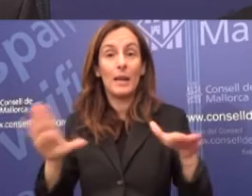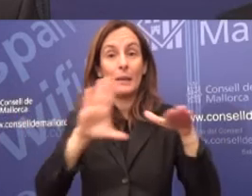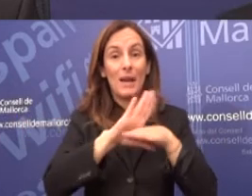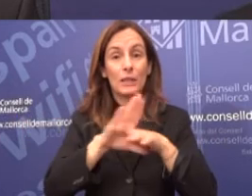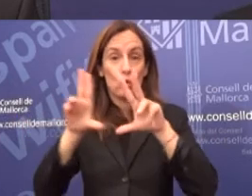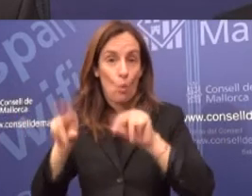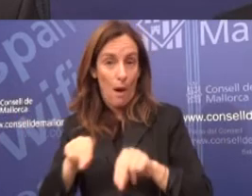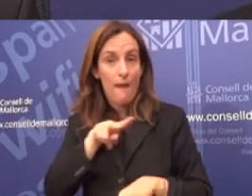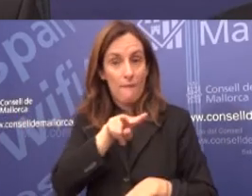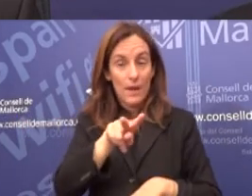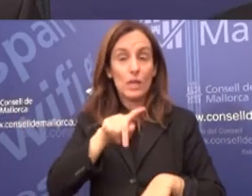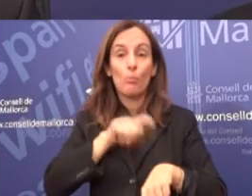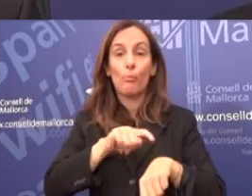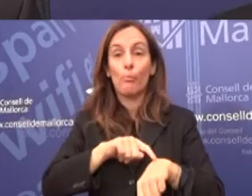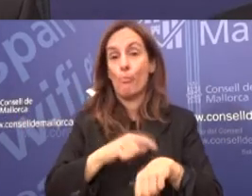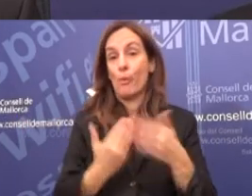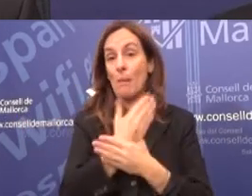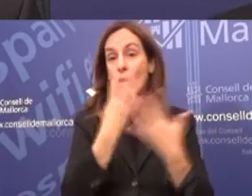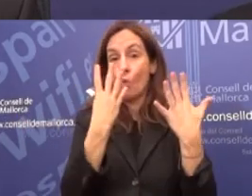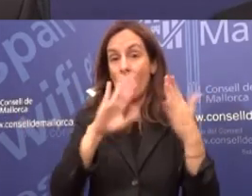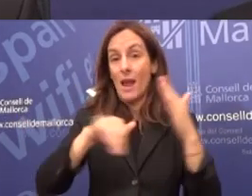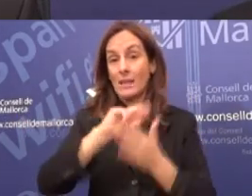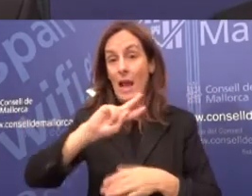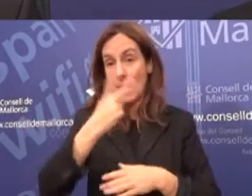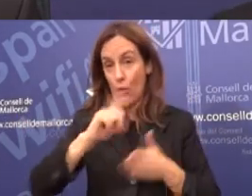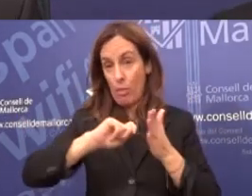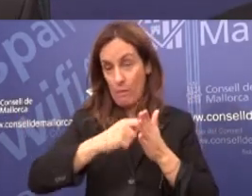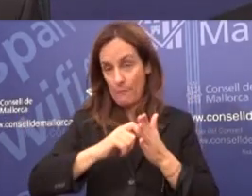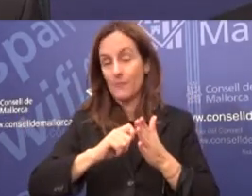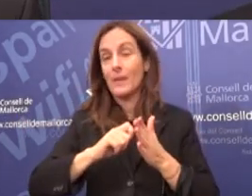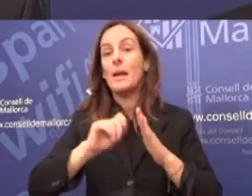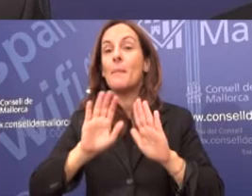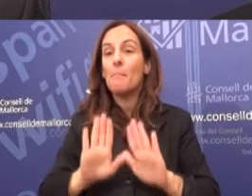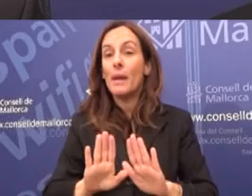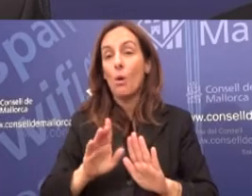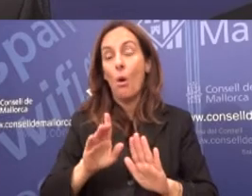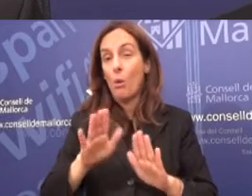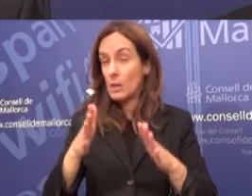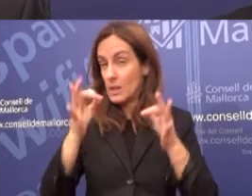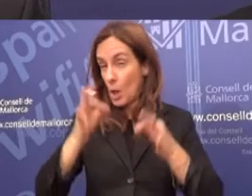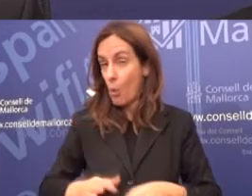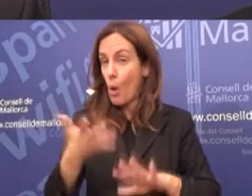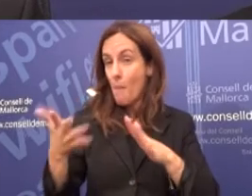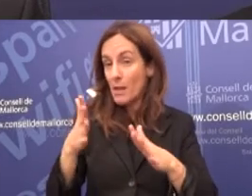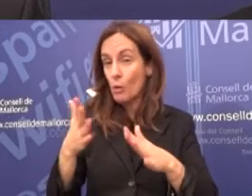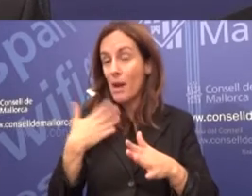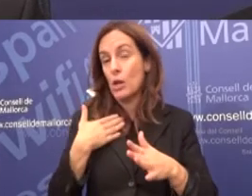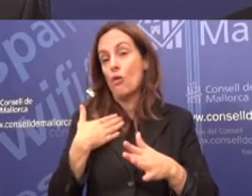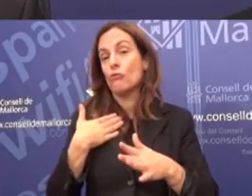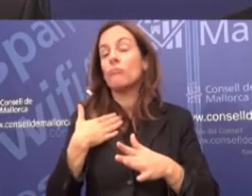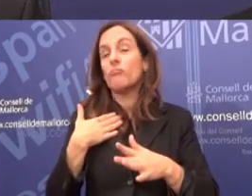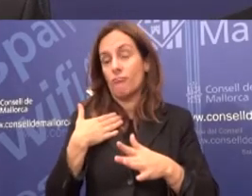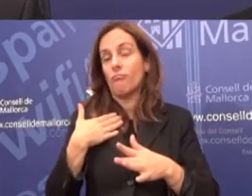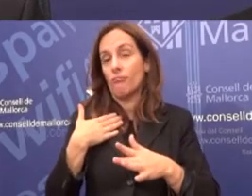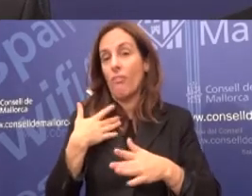així aquest any obrint dimarts i dijous, que en aquest moment s'està obert de 10 a 2, però que segurament